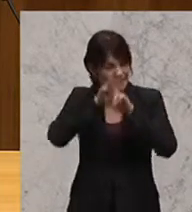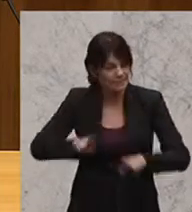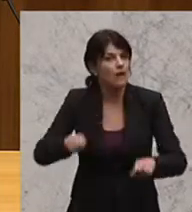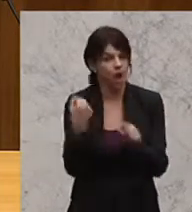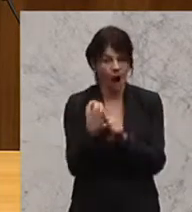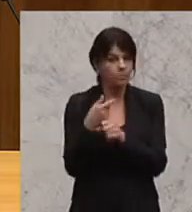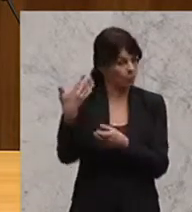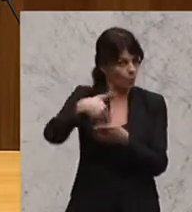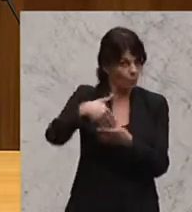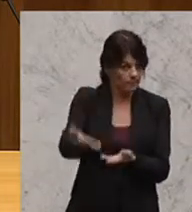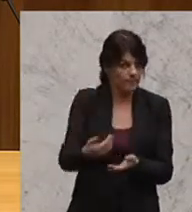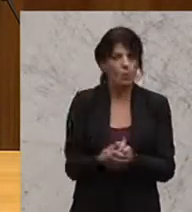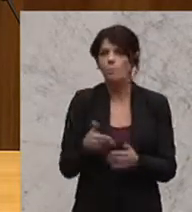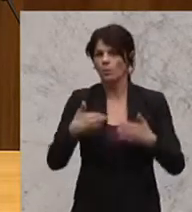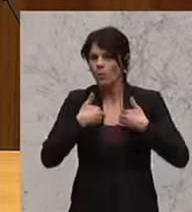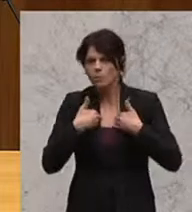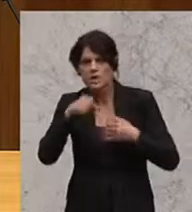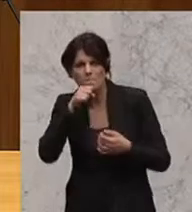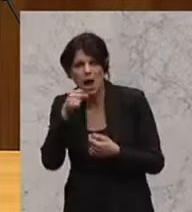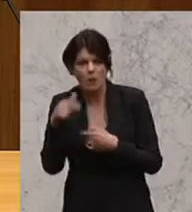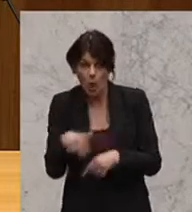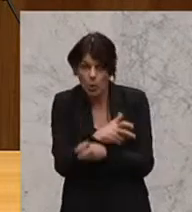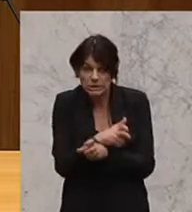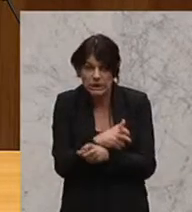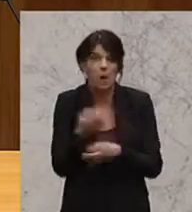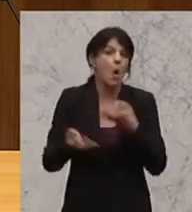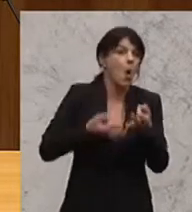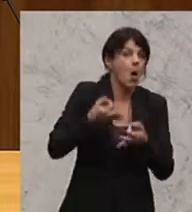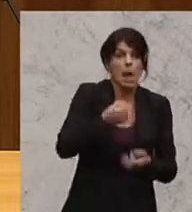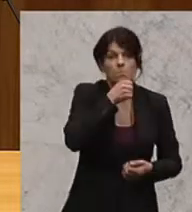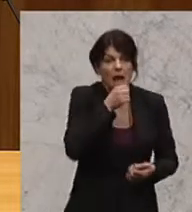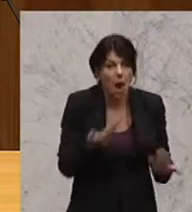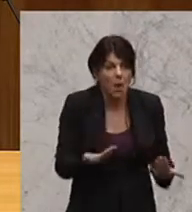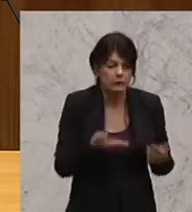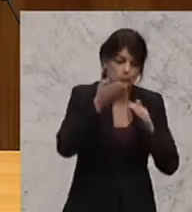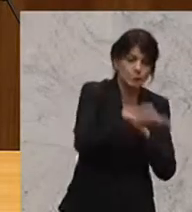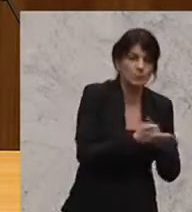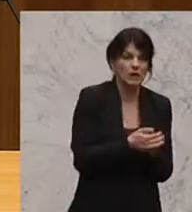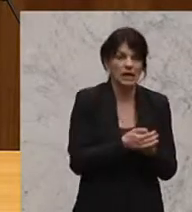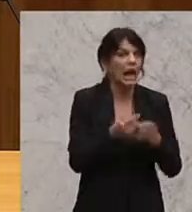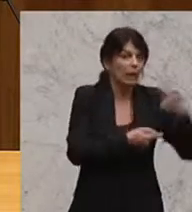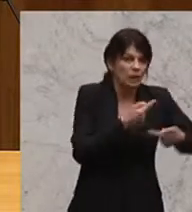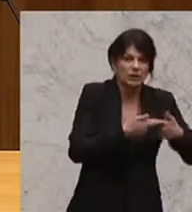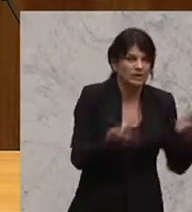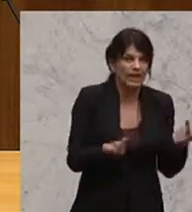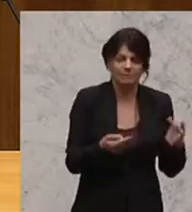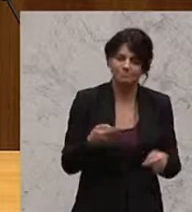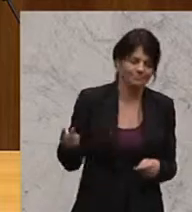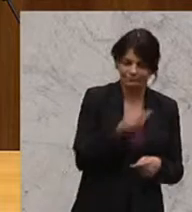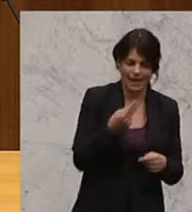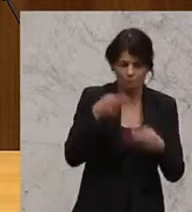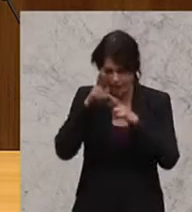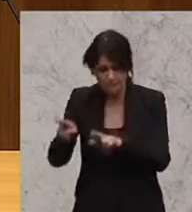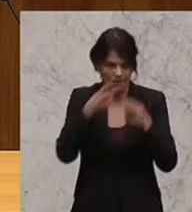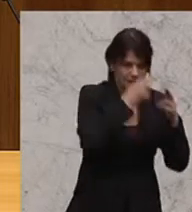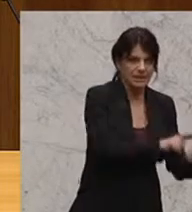investiert wird, ob das jetzt unsere Bauern in Österreich sind oder die Bauern im Süden in den Entwicklungsländern. Genau auf